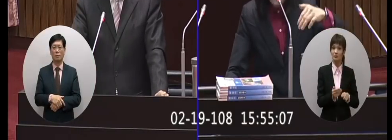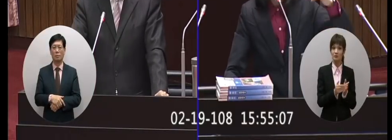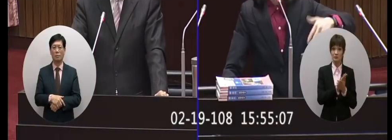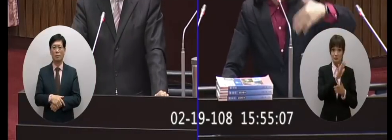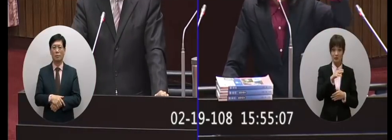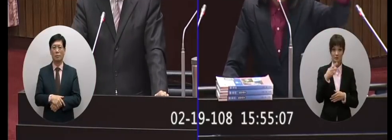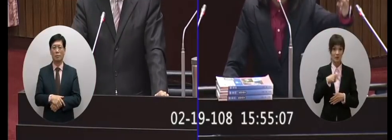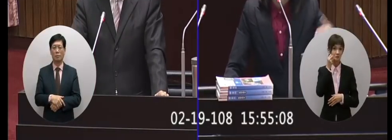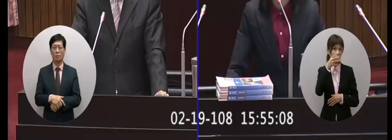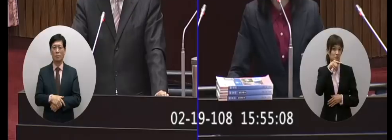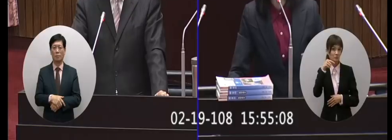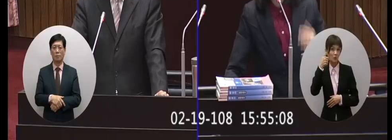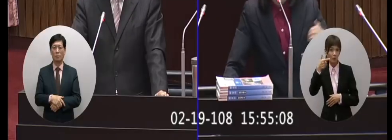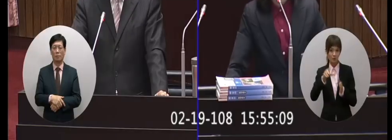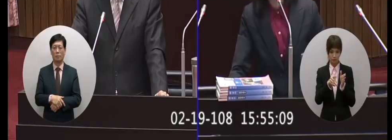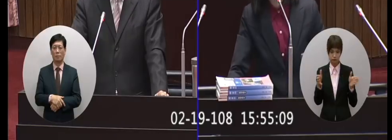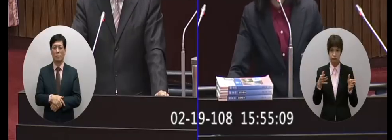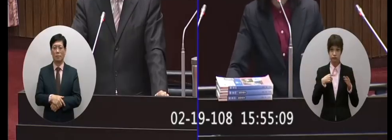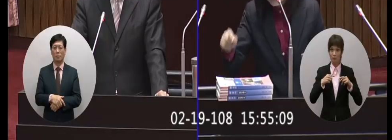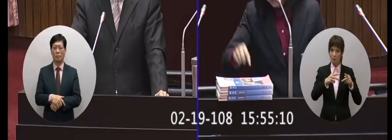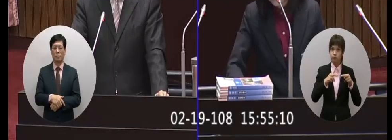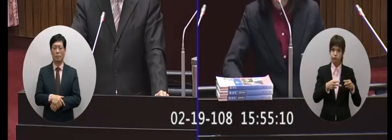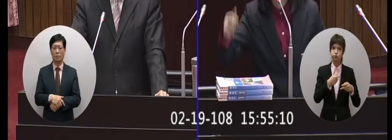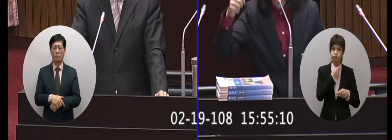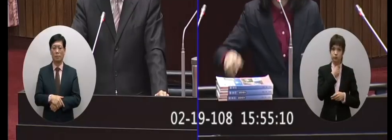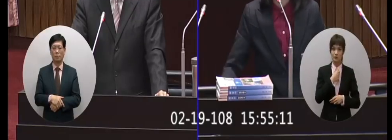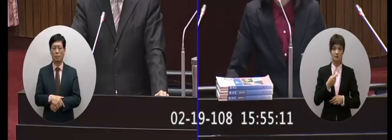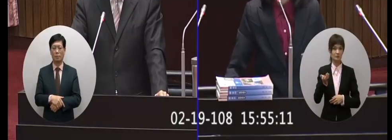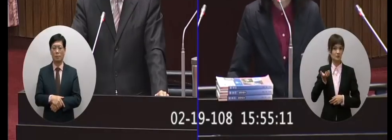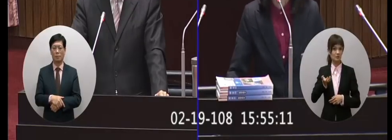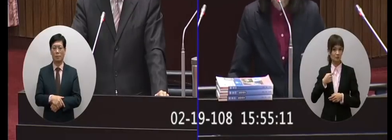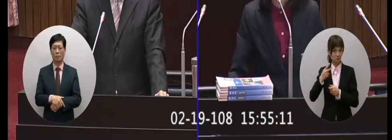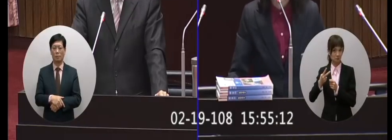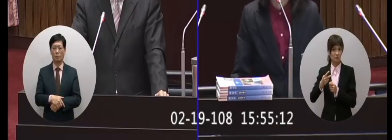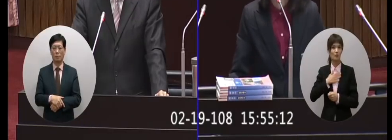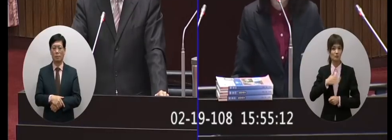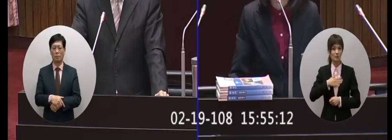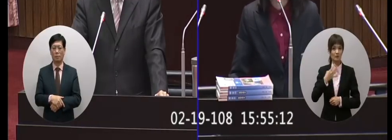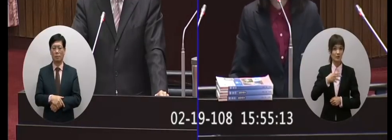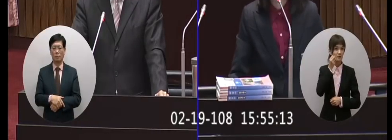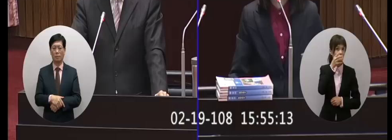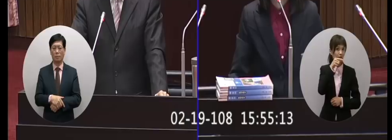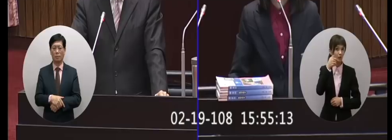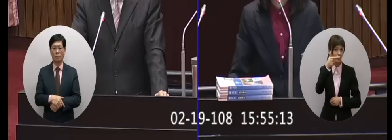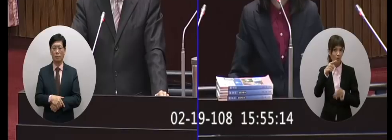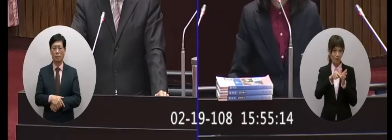因為前面有兩年嘛這我知道嘛但起碼四到六個月也要給吧